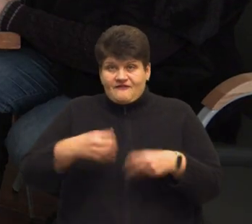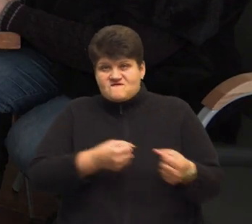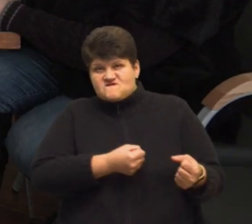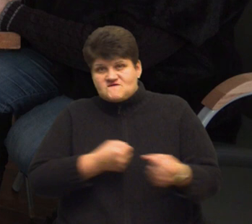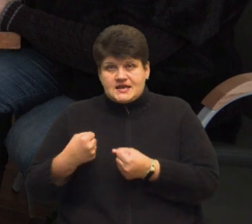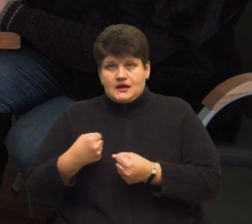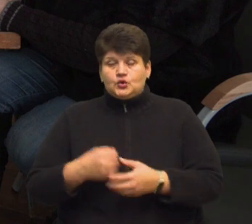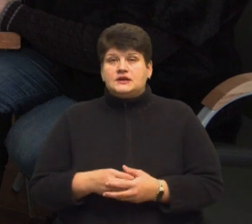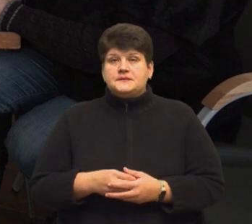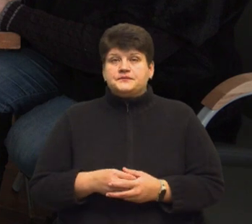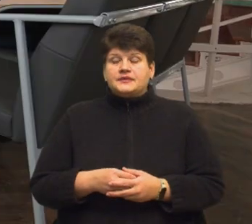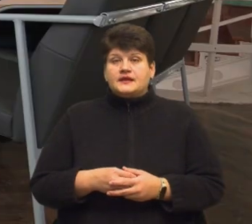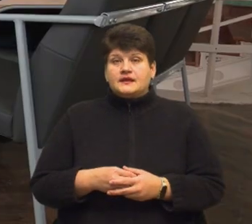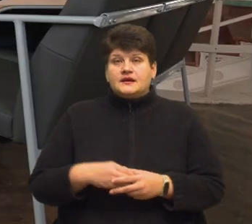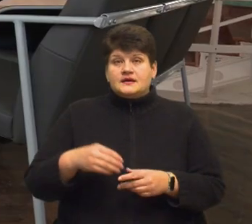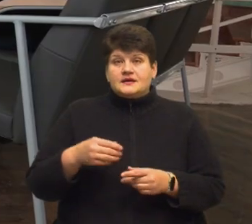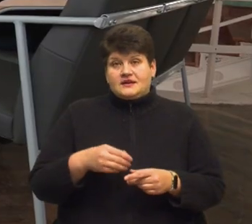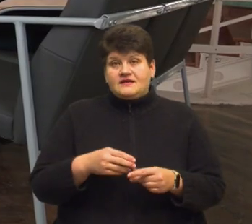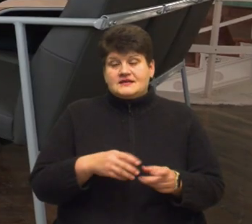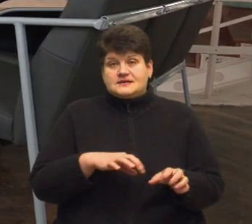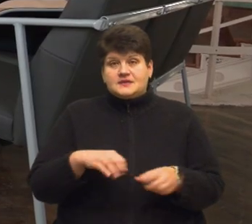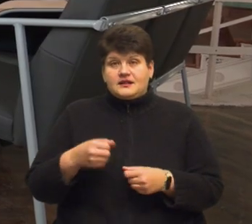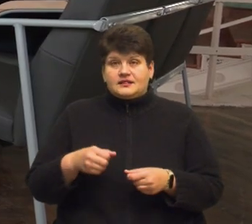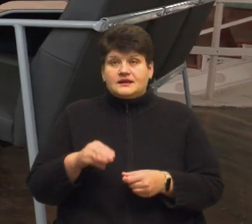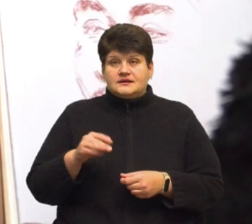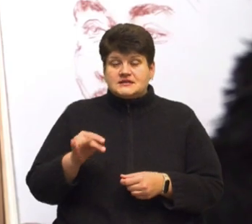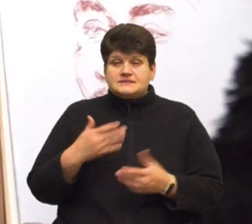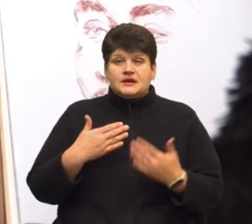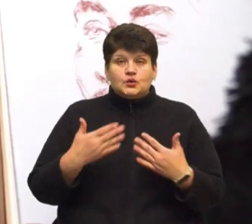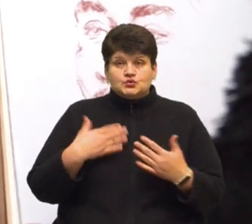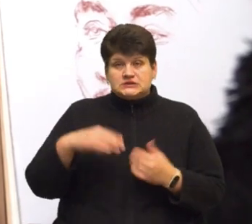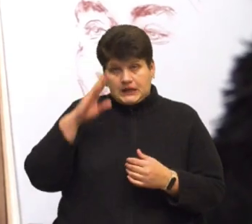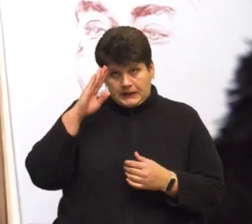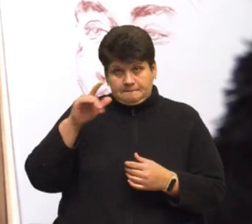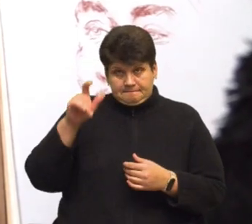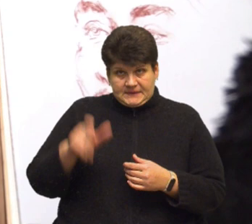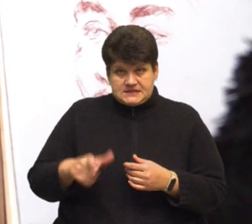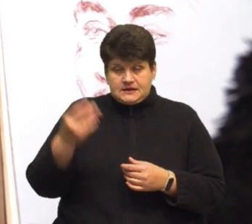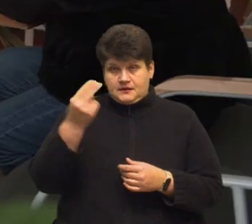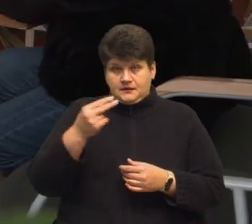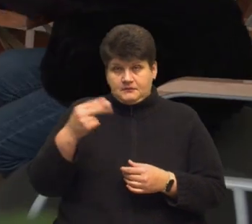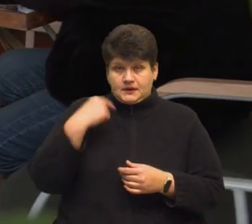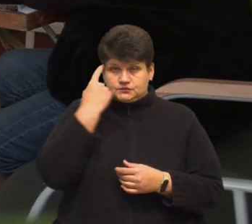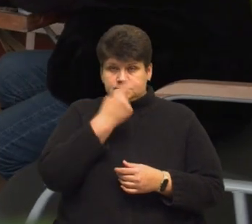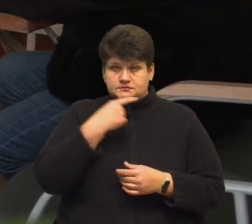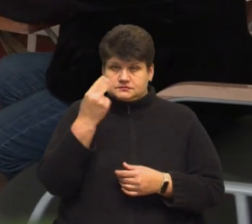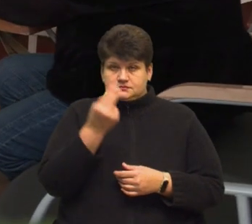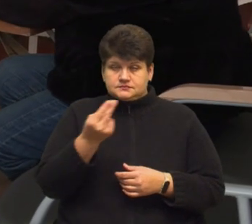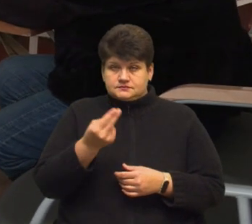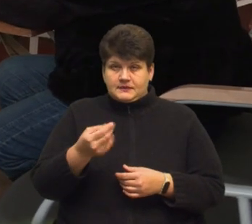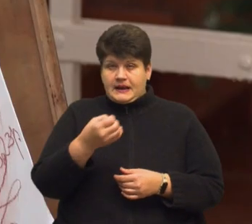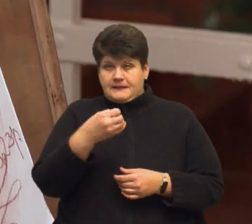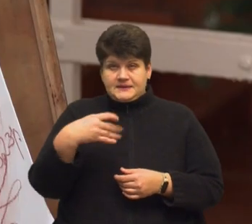на будівельні тачки вивезли. Спілкуючись із бійцем, художниця малює риси його обличчя. 15